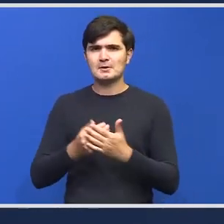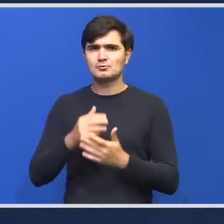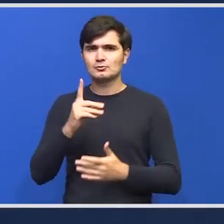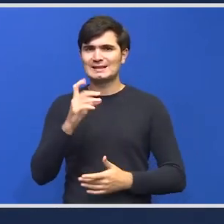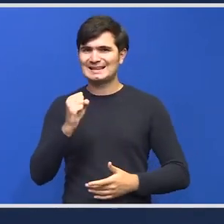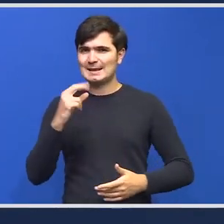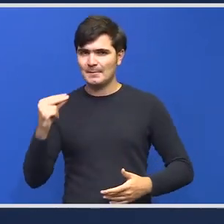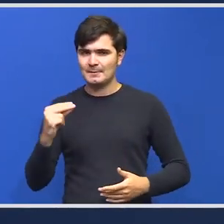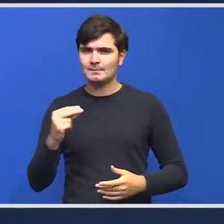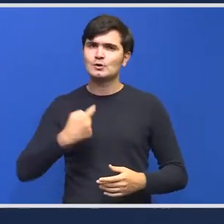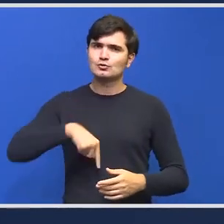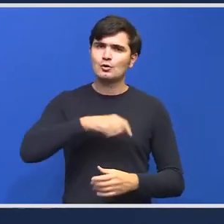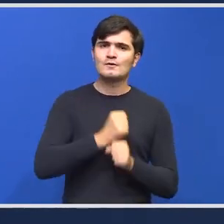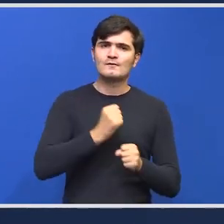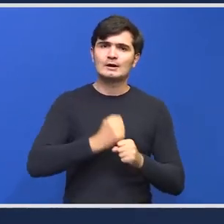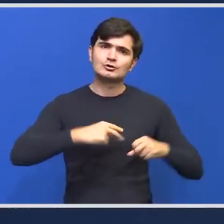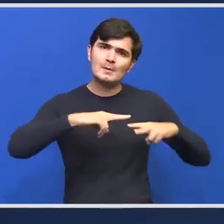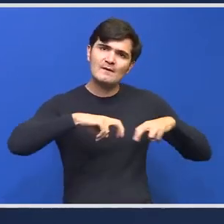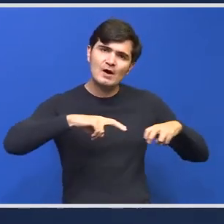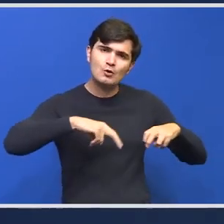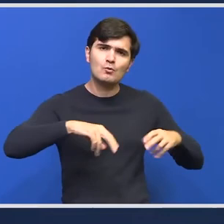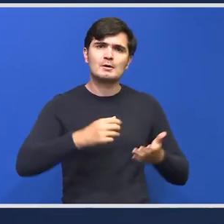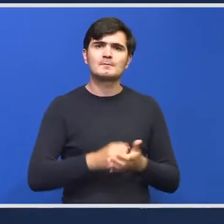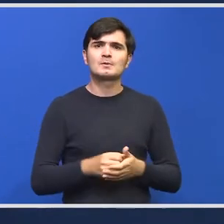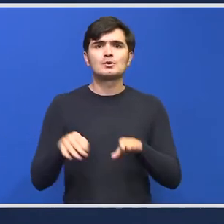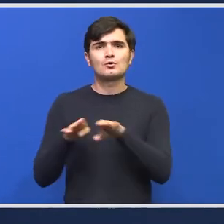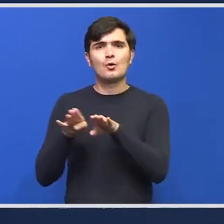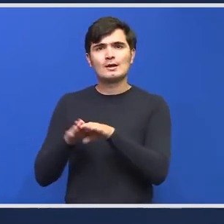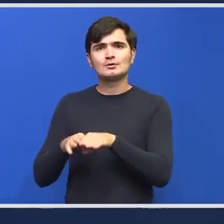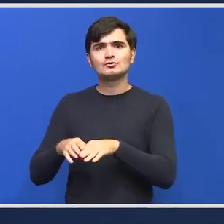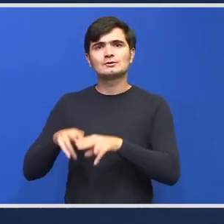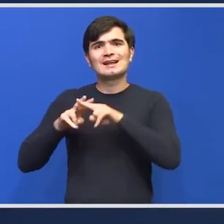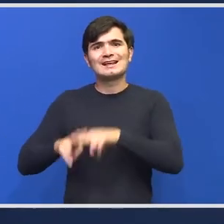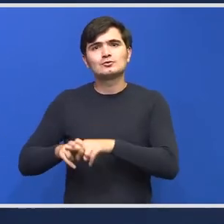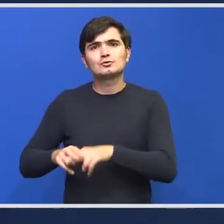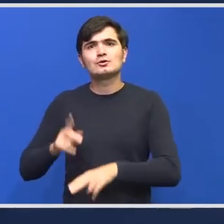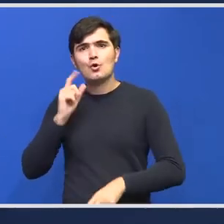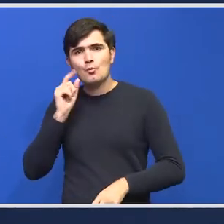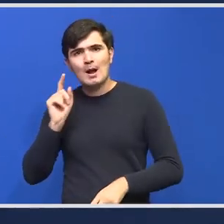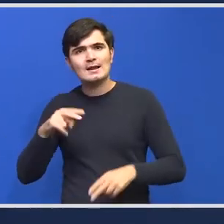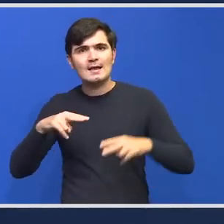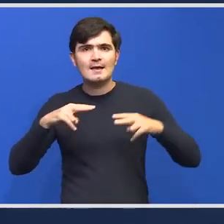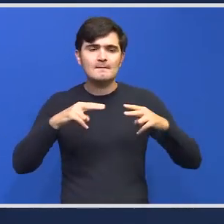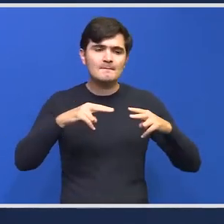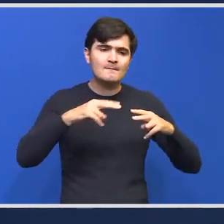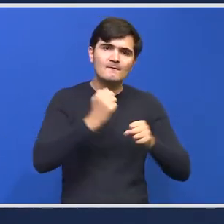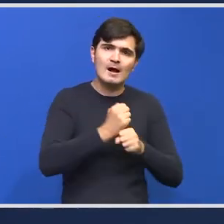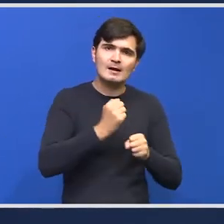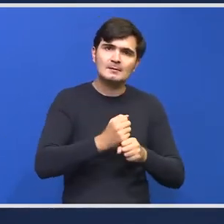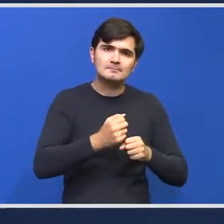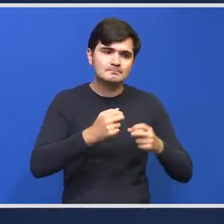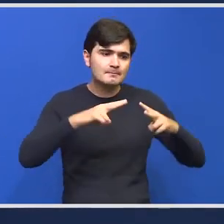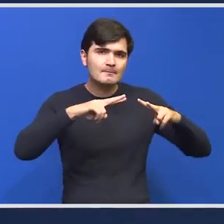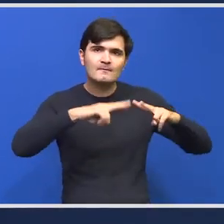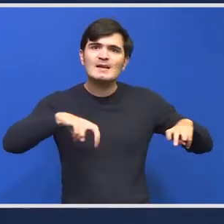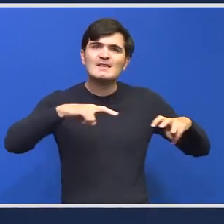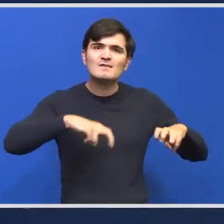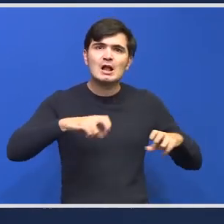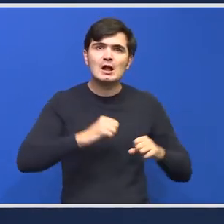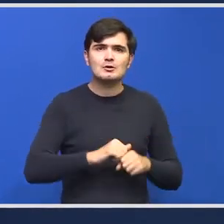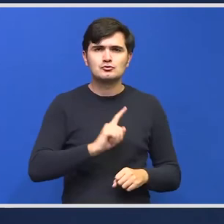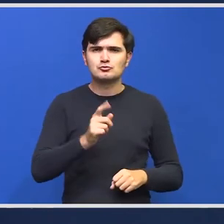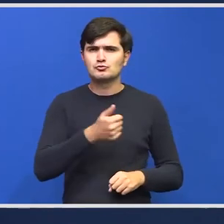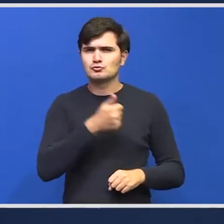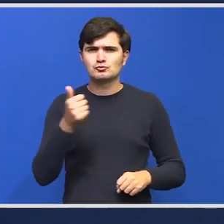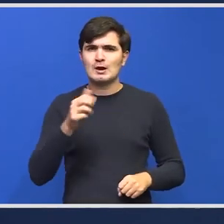DSP se fac evaluări colegii de la resurse umane verifică asta nu numai în